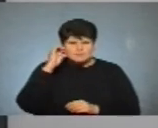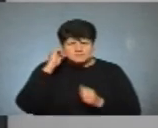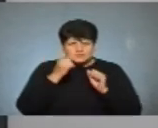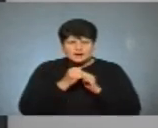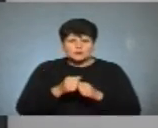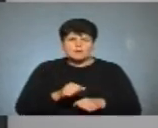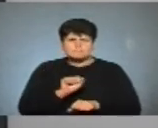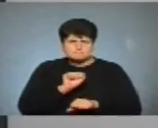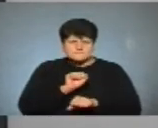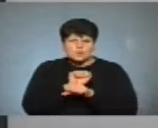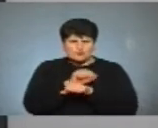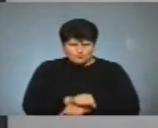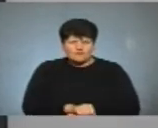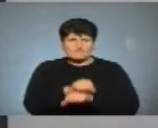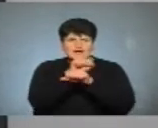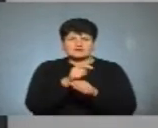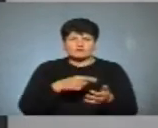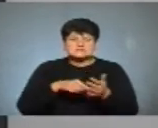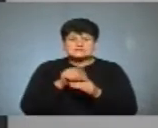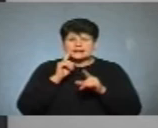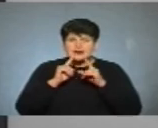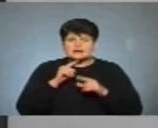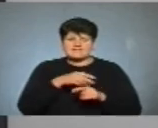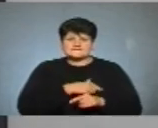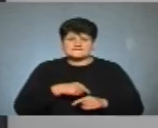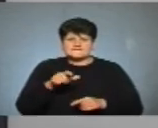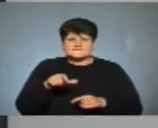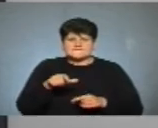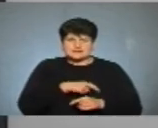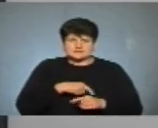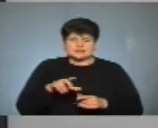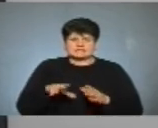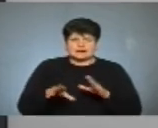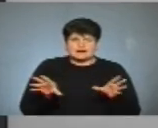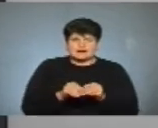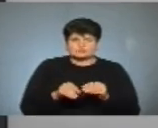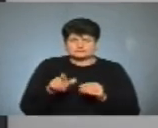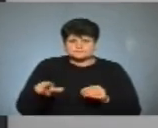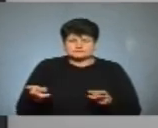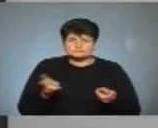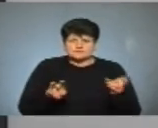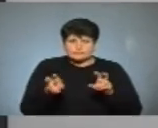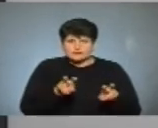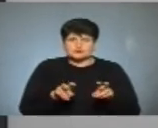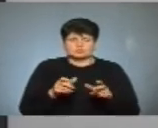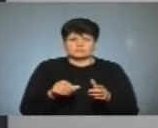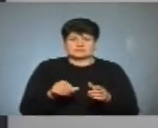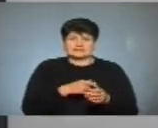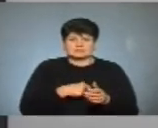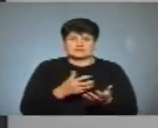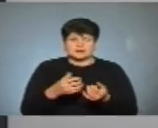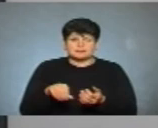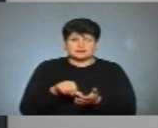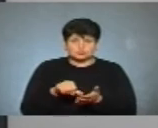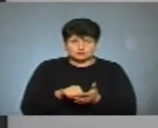блокування міської ради відбувалося, тому що виборці разом з депутатами приходили в міську раду, щоб депутати брали участь в засідання сесії. І коли